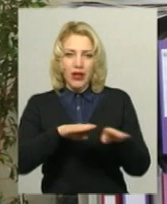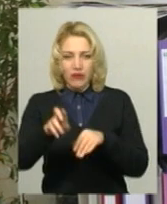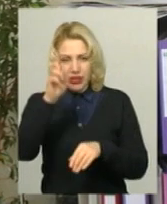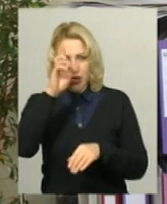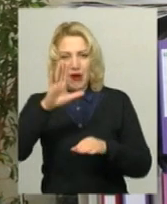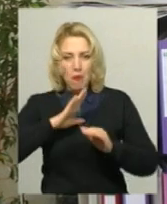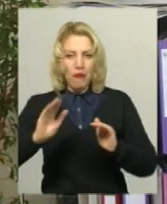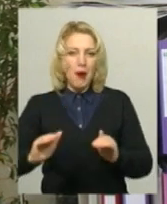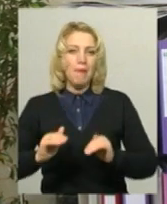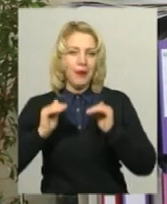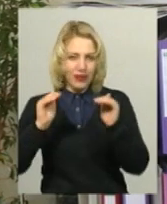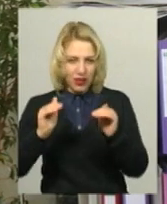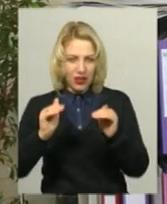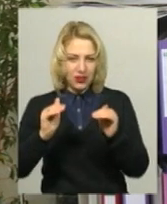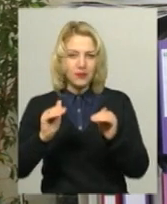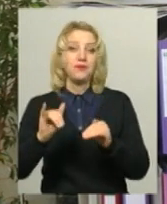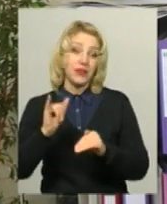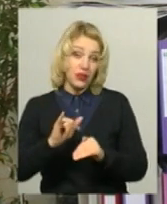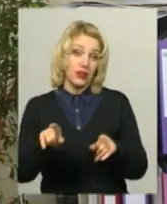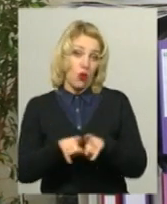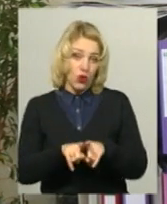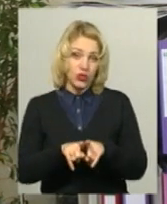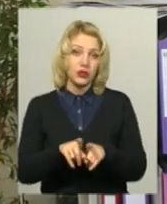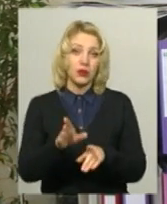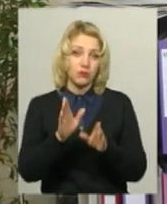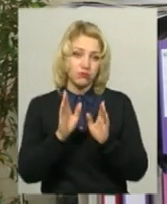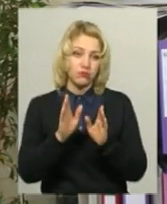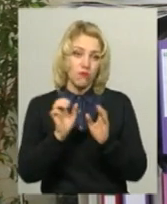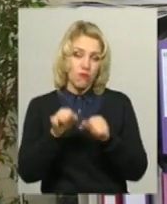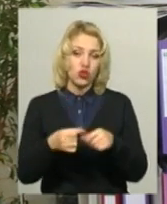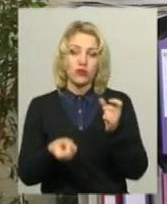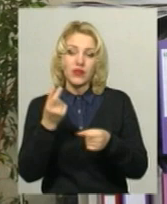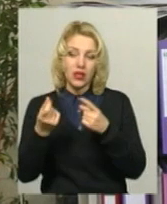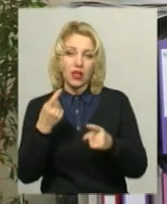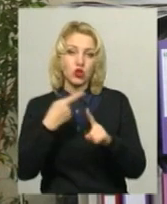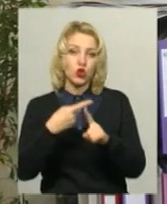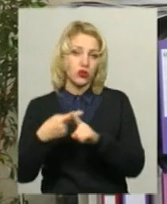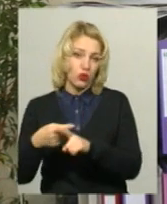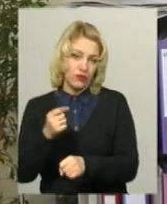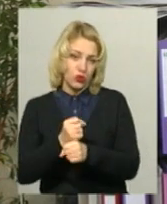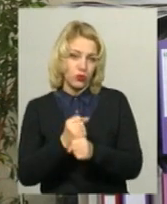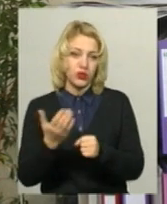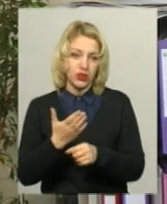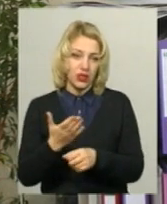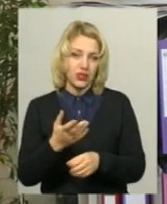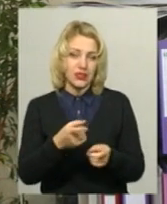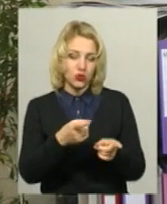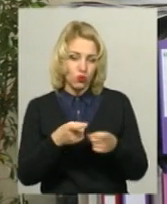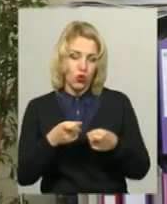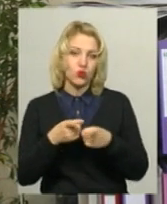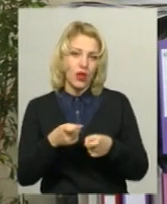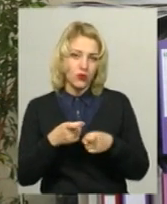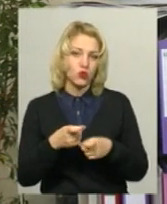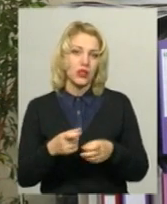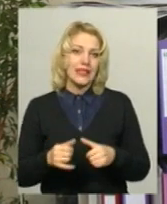був піднятий. Ну, і також можуть бути виникати додаткові роботи, які за собою тягнуть, звичайно,